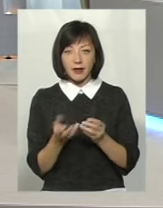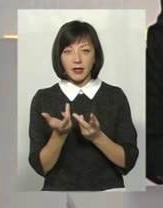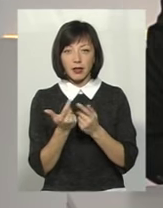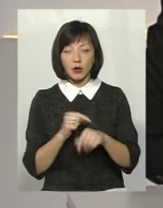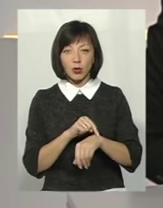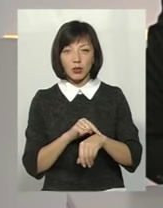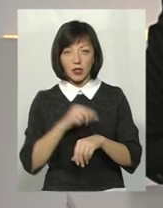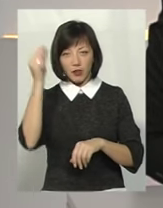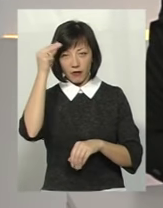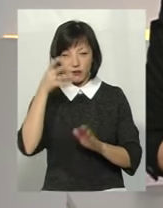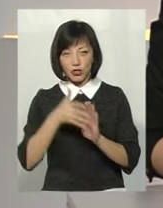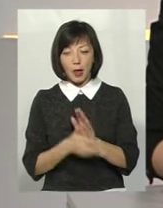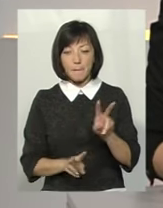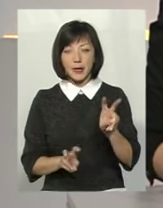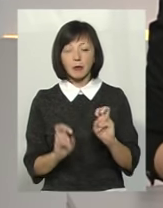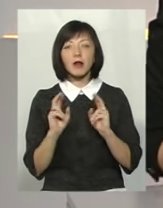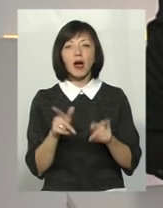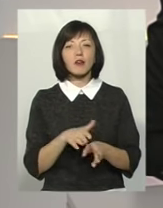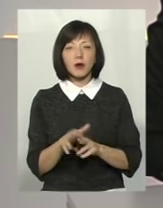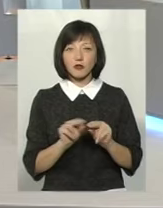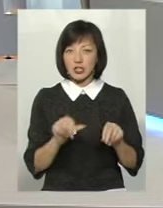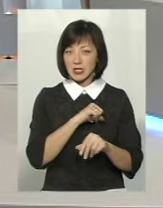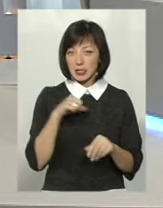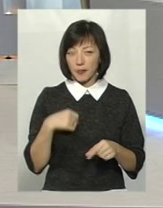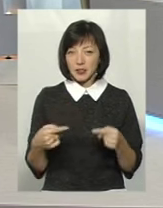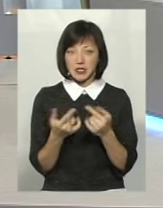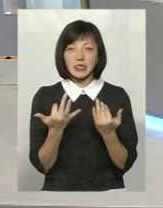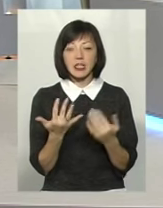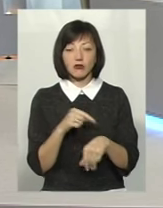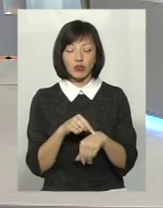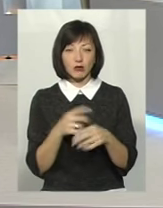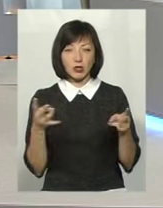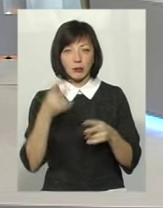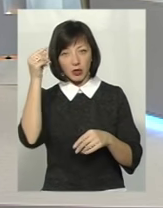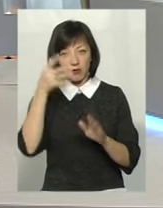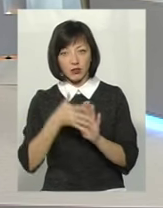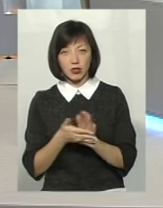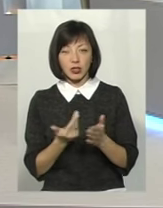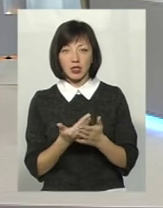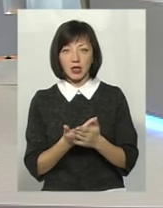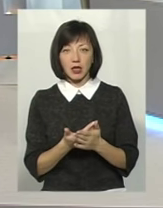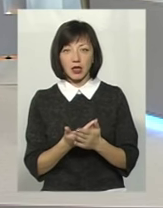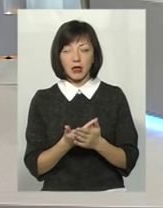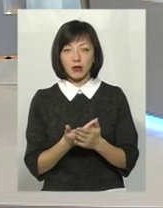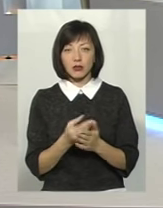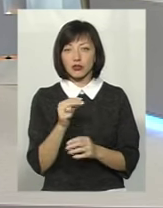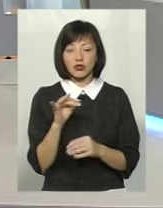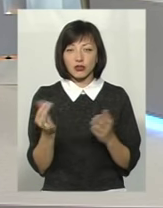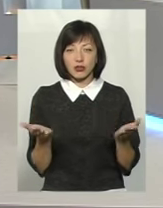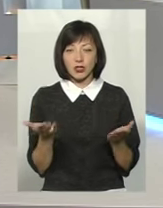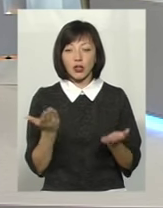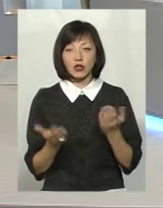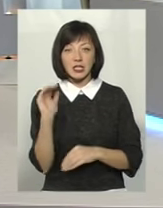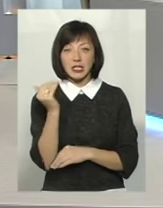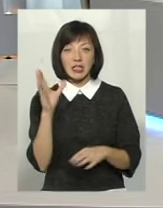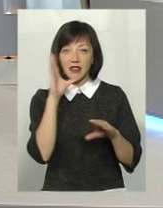вивчення певного предмету. Як відбувається? Вчитель сам визначає, скільки часу потрібно на вивчення певного предмету, чи якщо